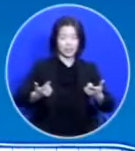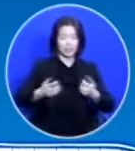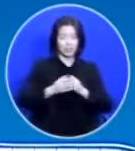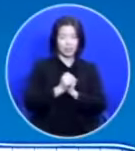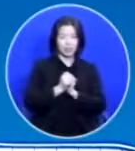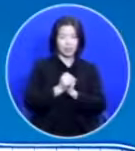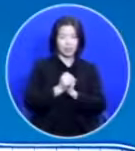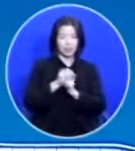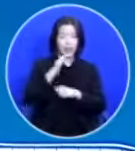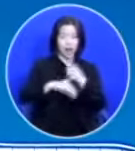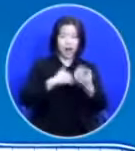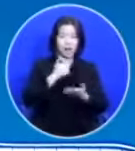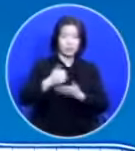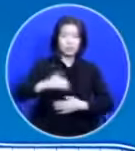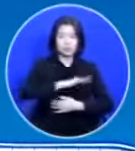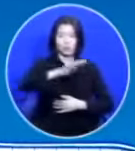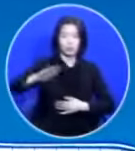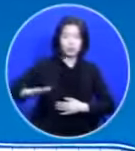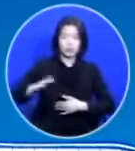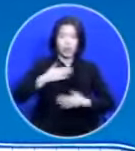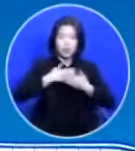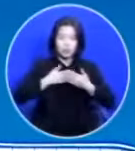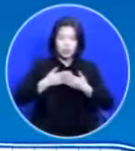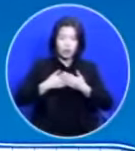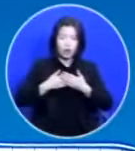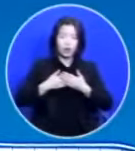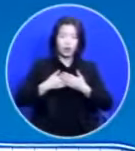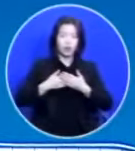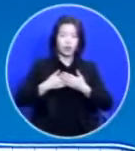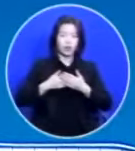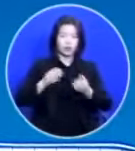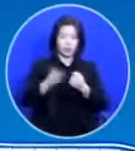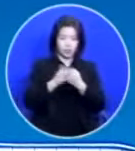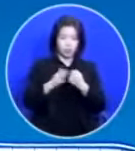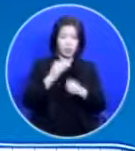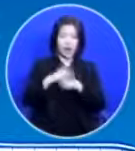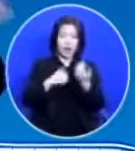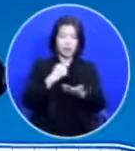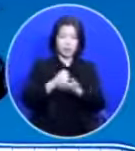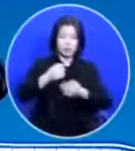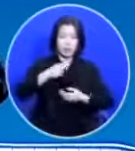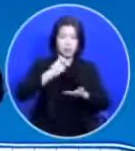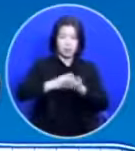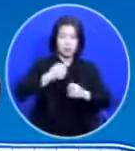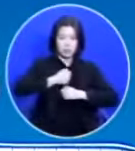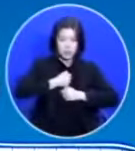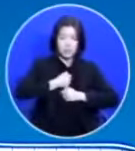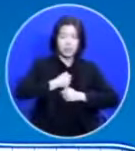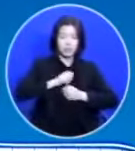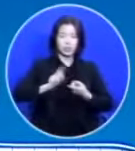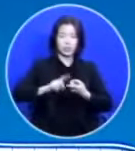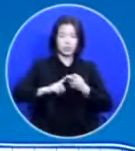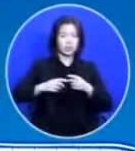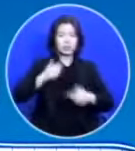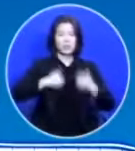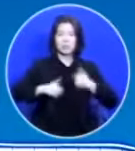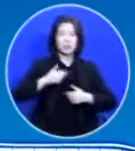하나님은 우리가 두려워서 하나님의 개명을 지키는 것은 기쁨이 전혀 없으신 거예요